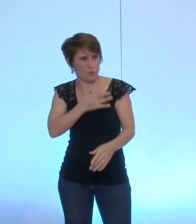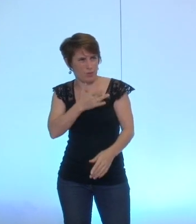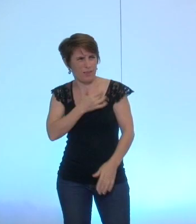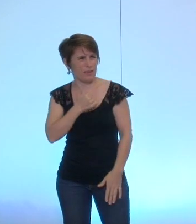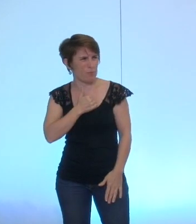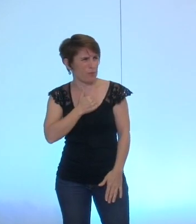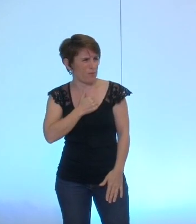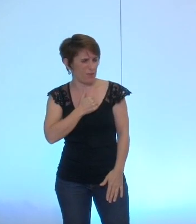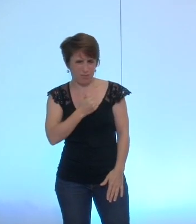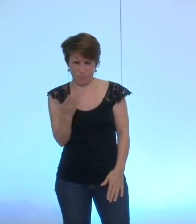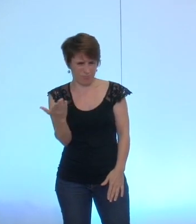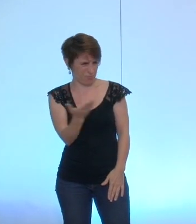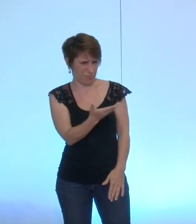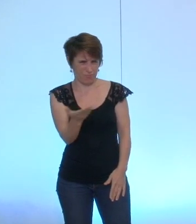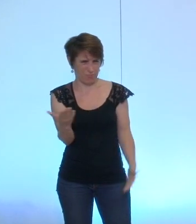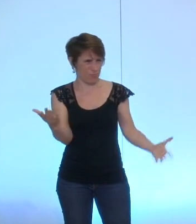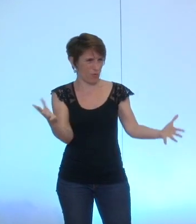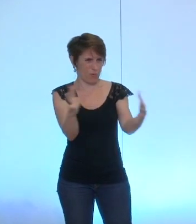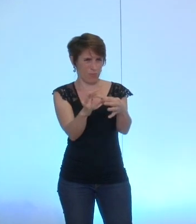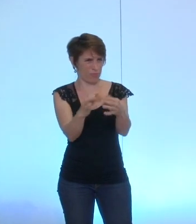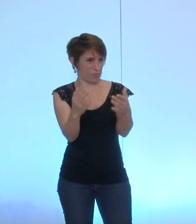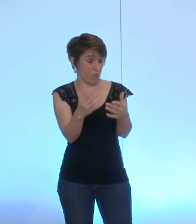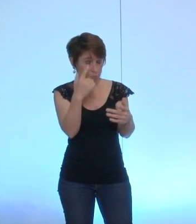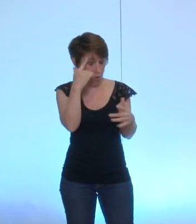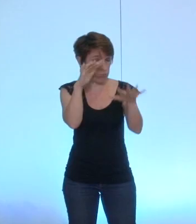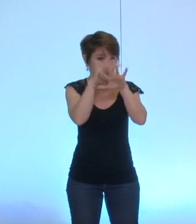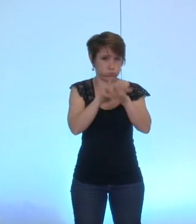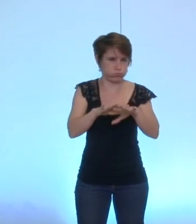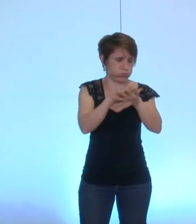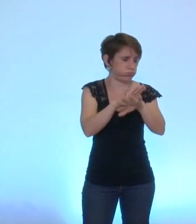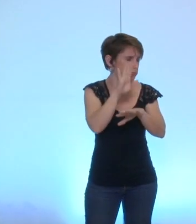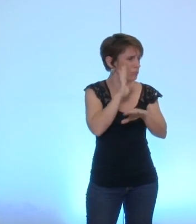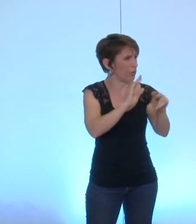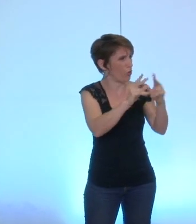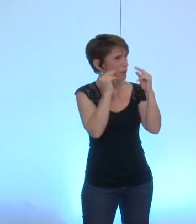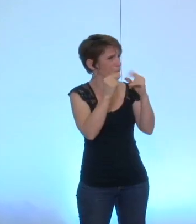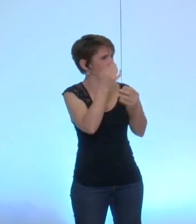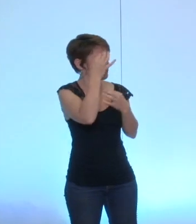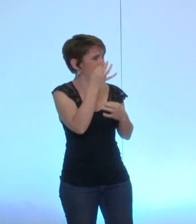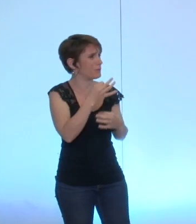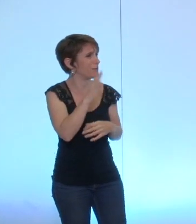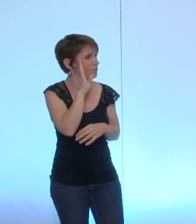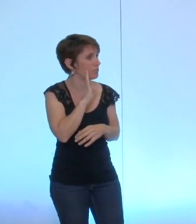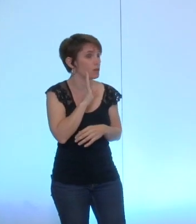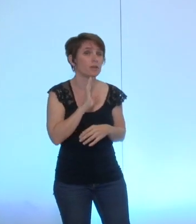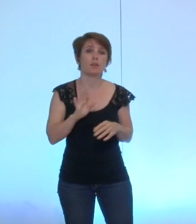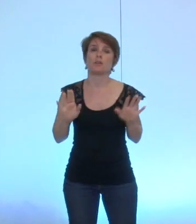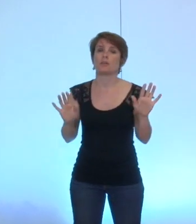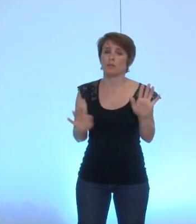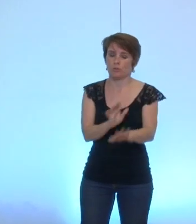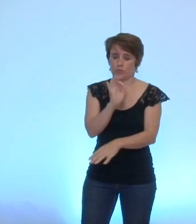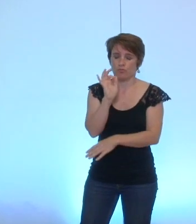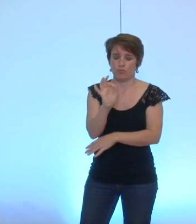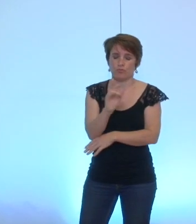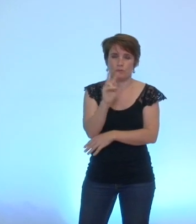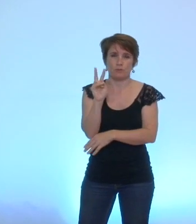comment on raccroche ça au reste voilà je vous ai besoin de précision là-dessus je suis d'accord que peut-être on peut convenir que sur le